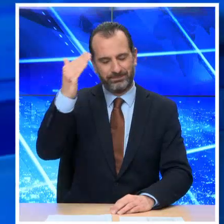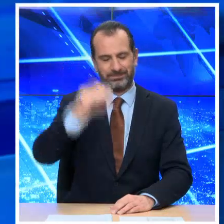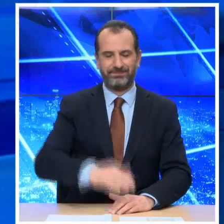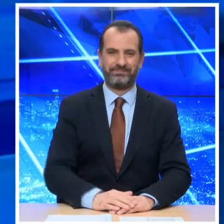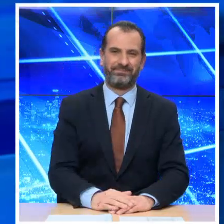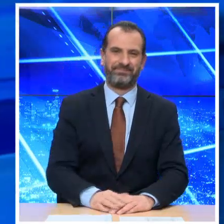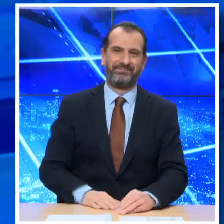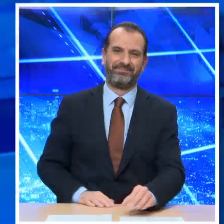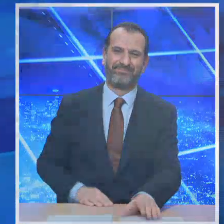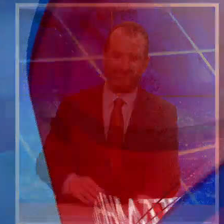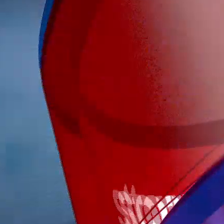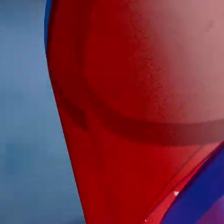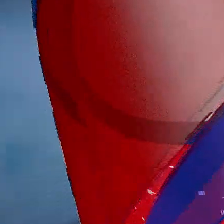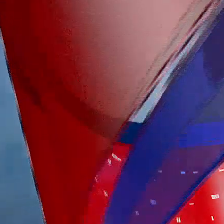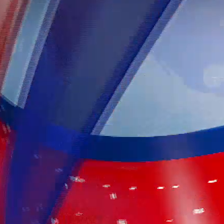Γεια σας.